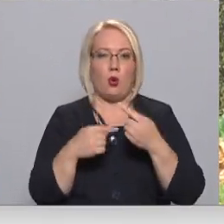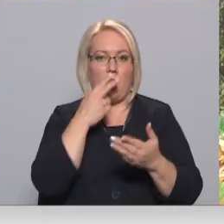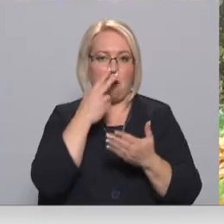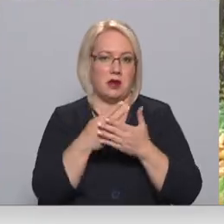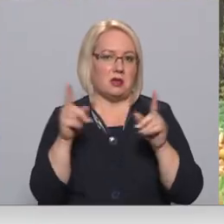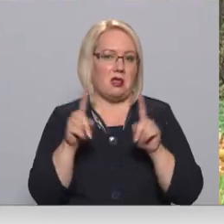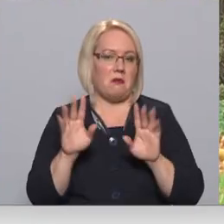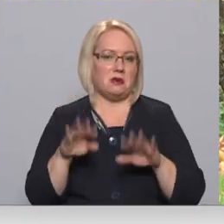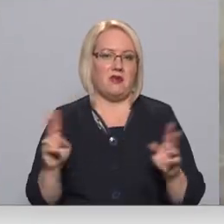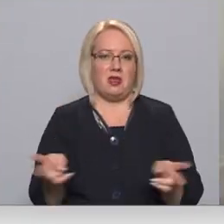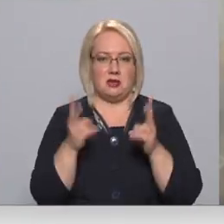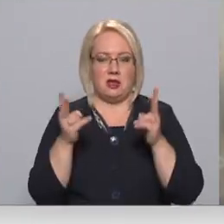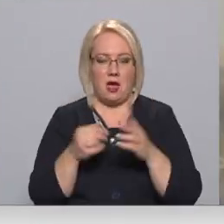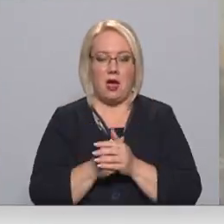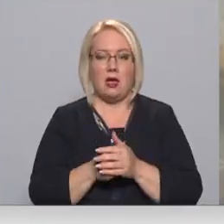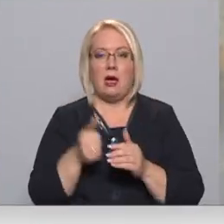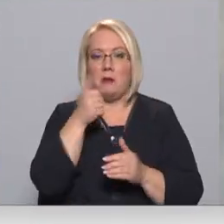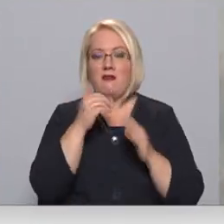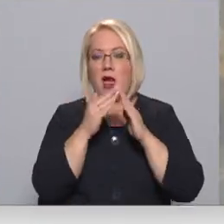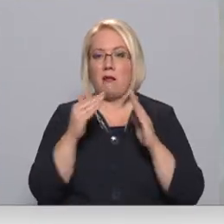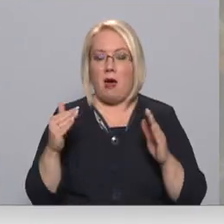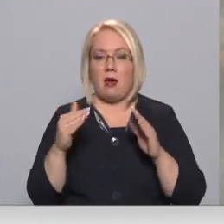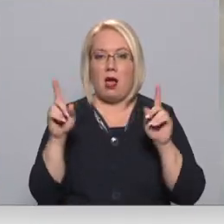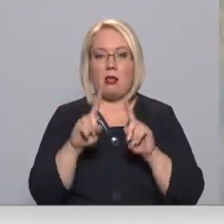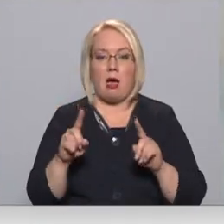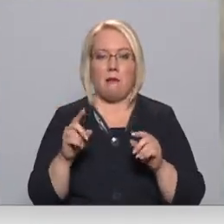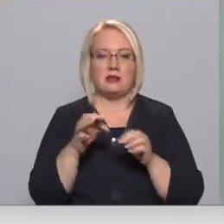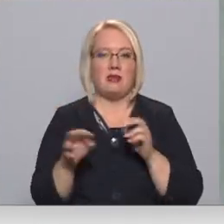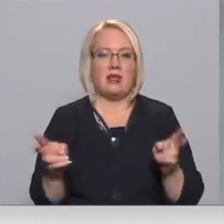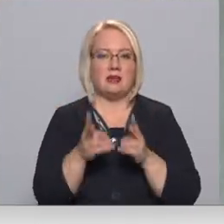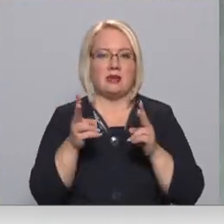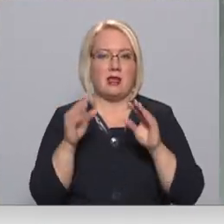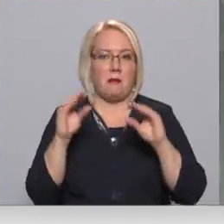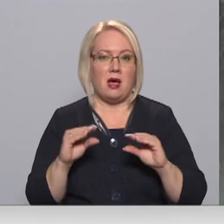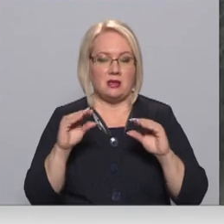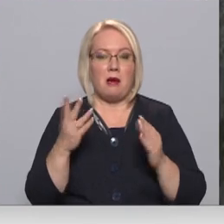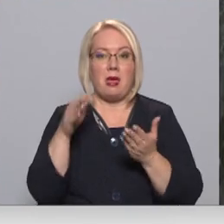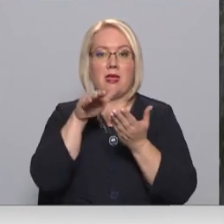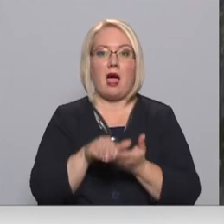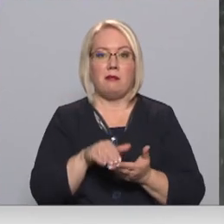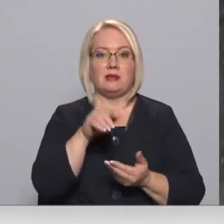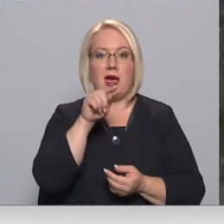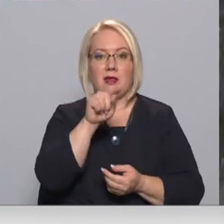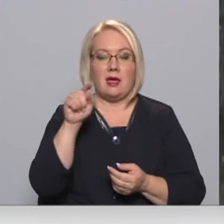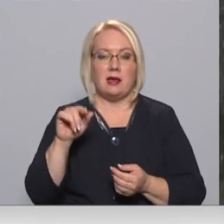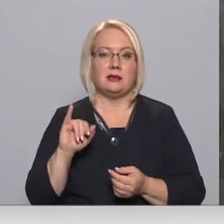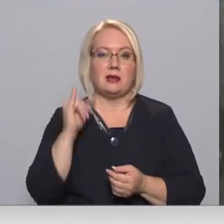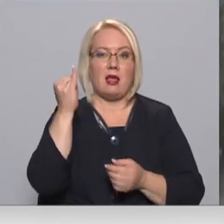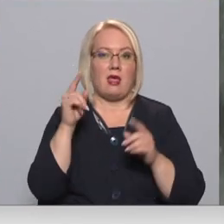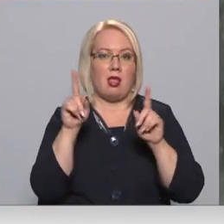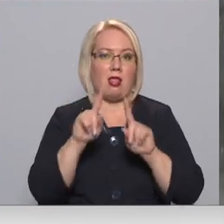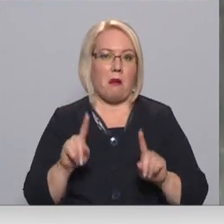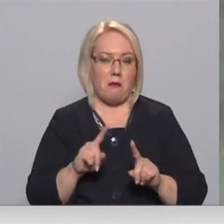lapas var arī dedzināt. Privātmājās lapas dedzinotais vien mazāk, tikmēr Jelgavas noda kapsētās, zeltēnās lapas